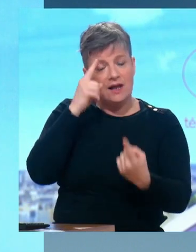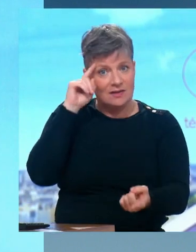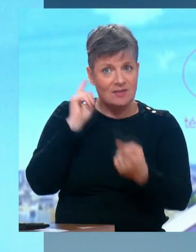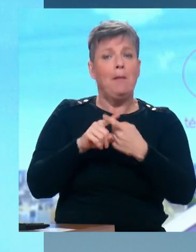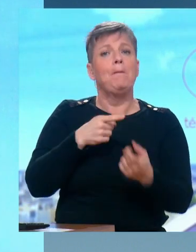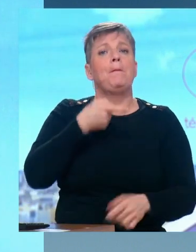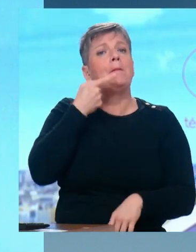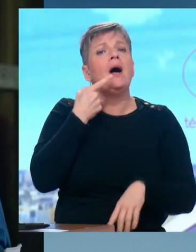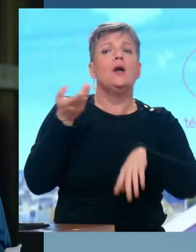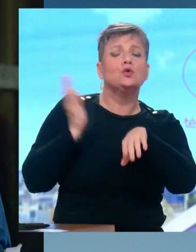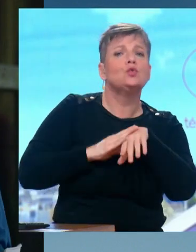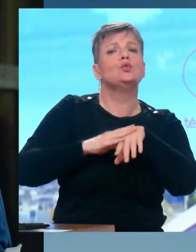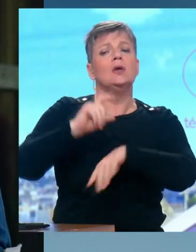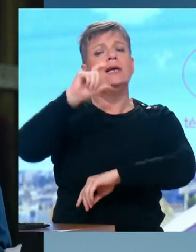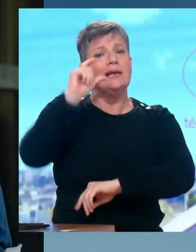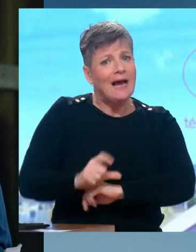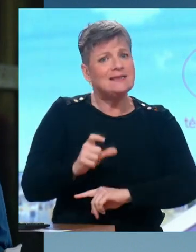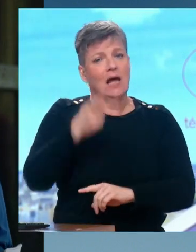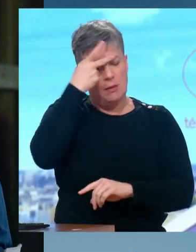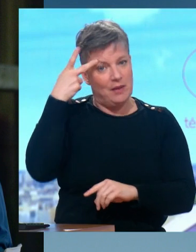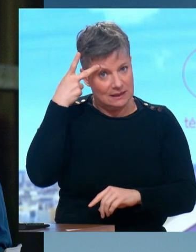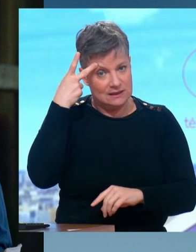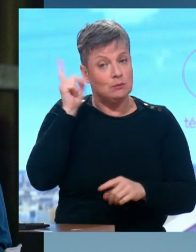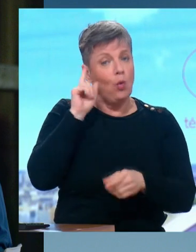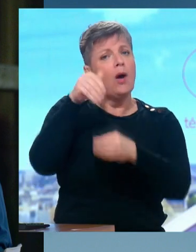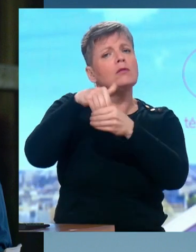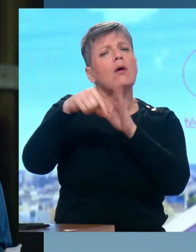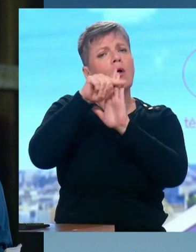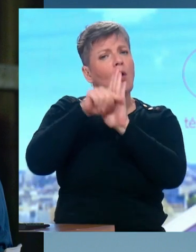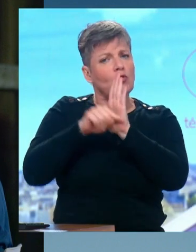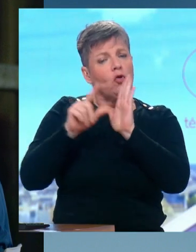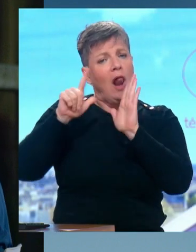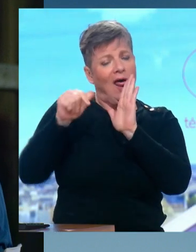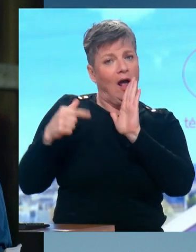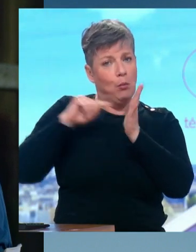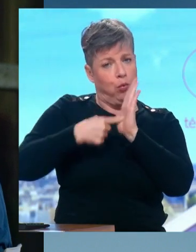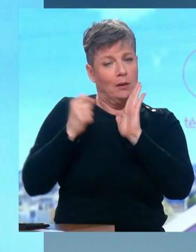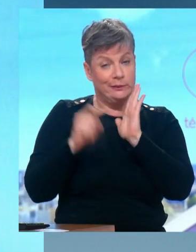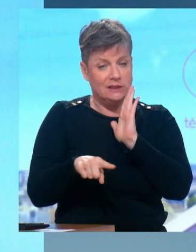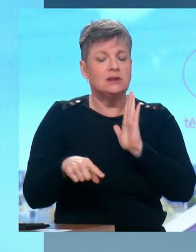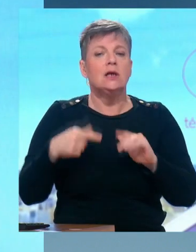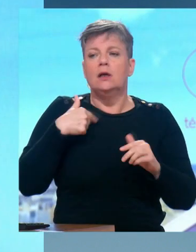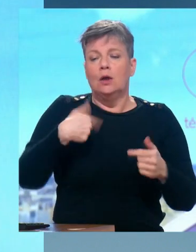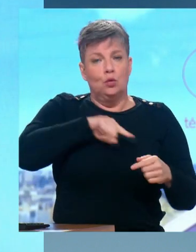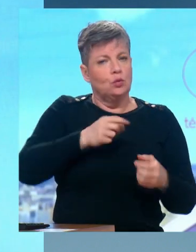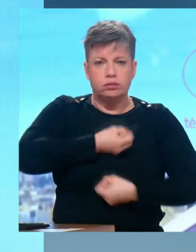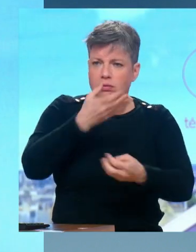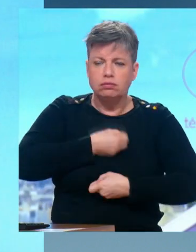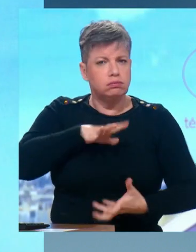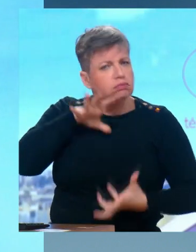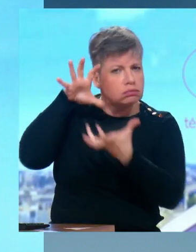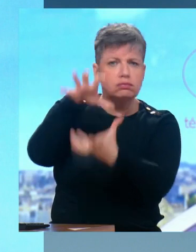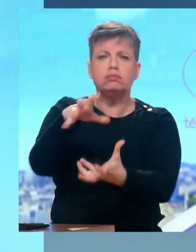Gaza et de la Palestine, puisque c'est à l'ordre du jour. Et nous avons tellement de choses à dire. Et je n'imagine pas que les voix des